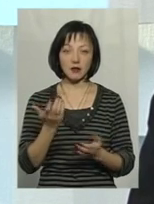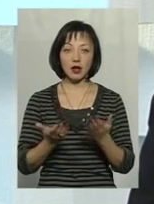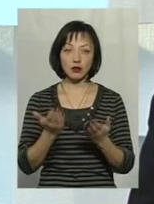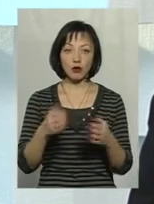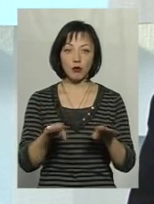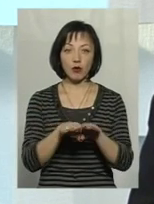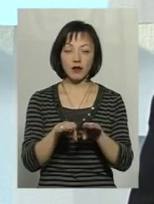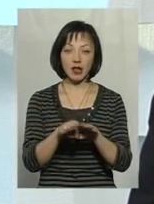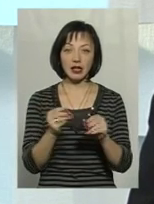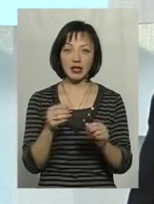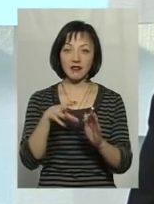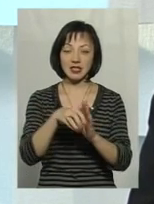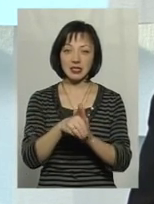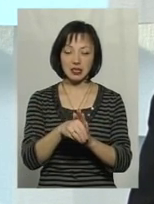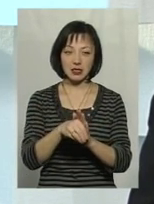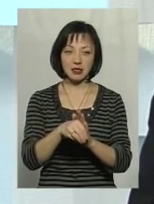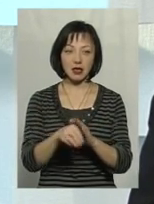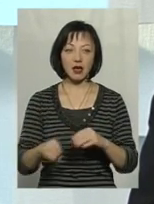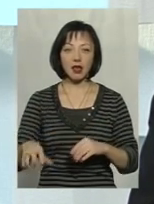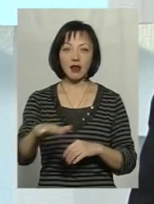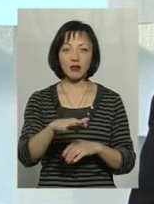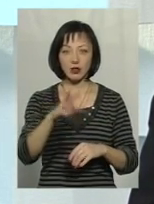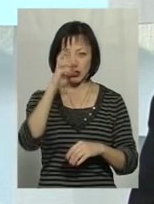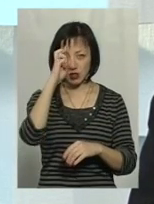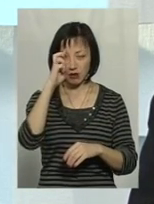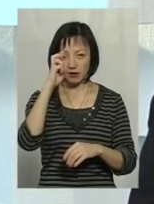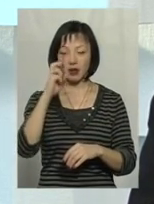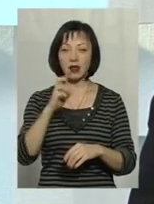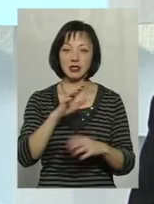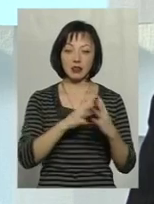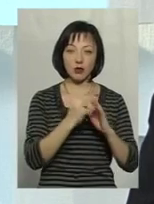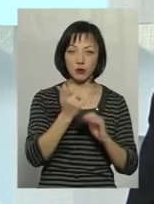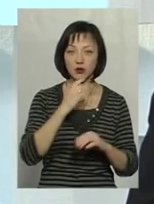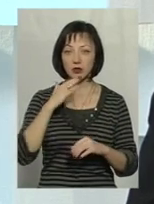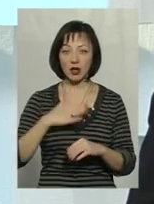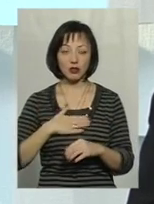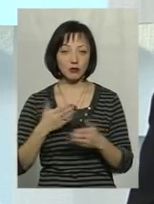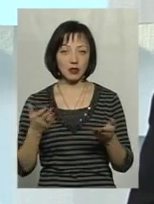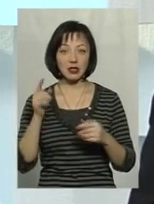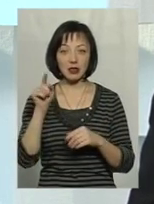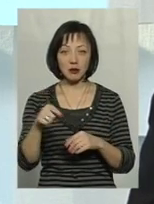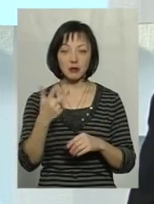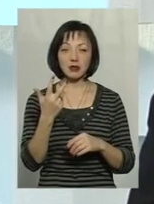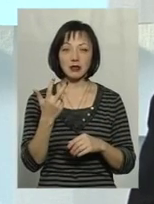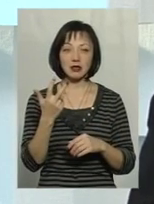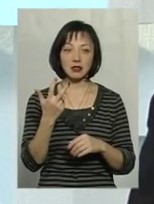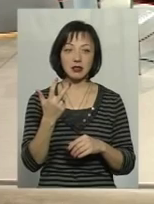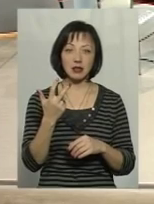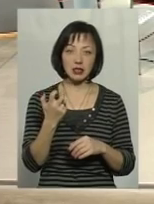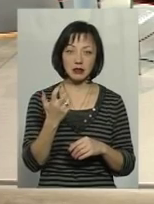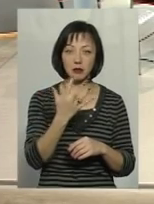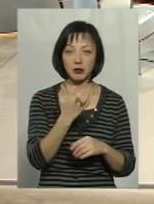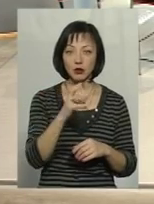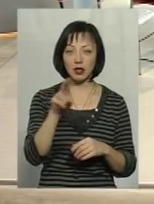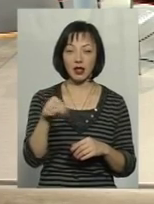порівняти інвестиції європейських державах в сільське господарство і з нашими, розумієте, там від 300 до 500 євро